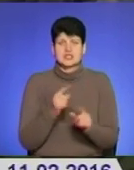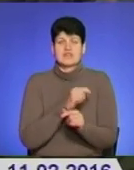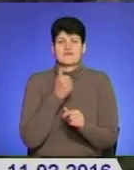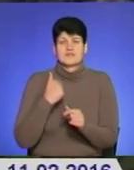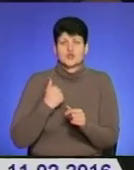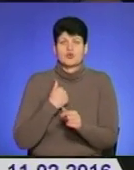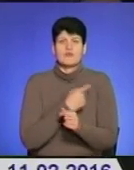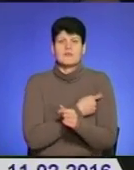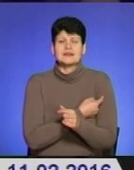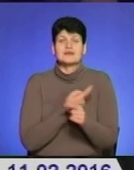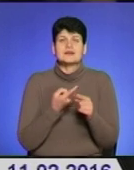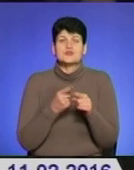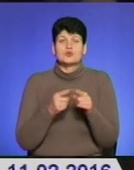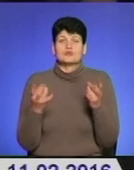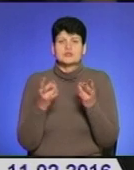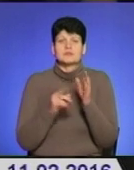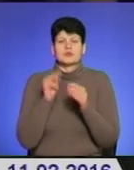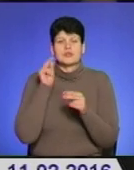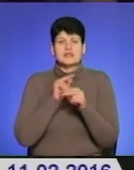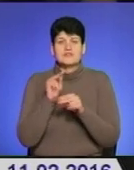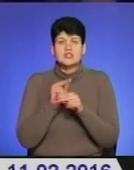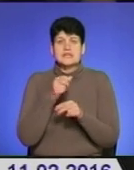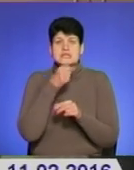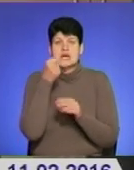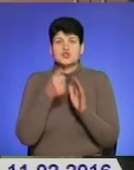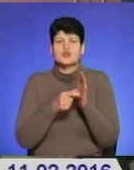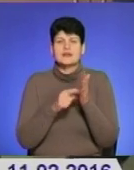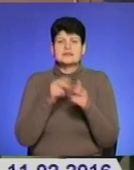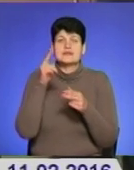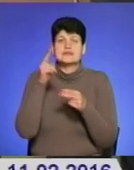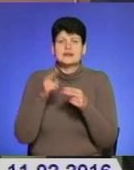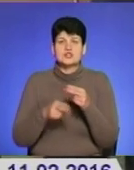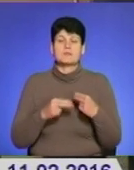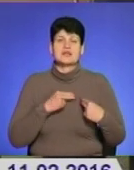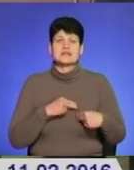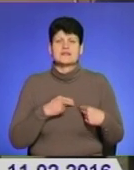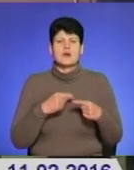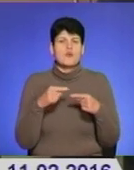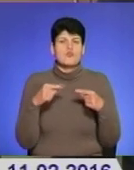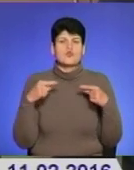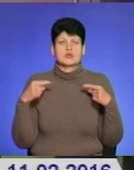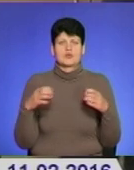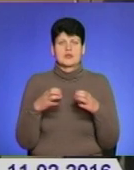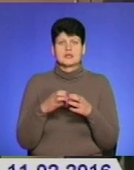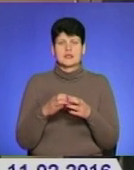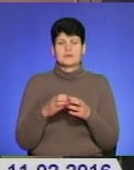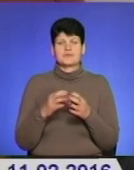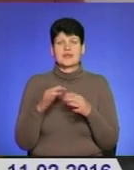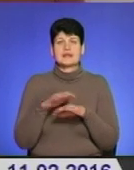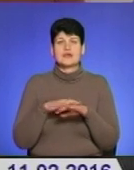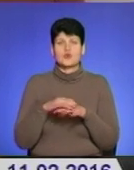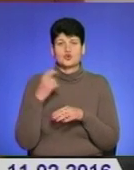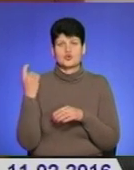Таких азів потрібно навчати, починаючи зі старшокласників і закінчуючи працівниками будь-якої ланки народного господарства.